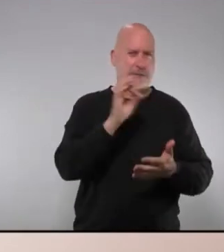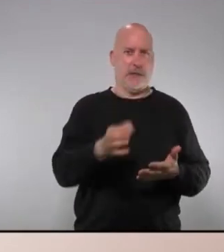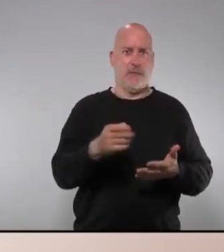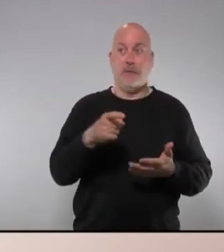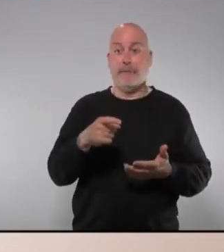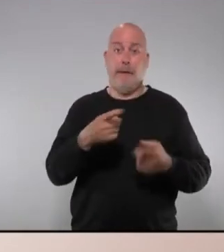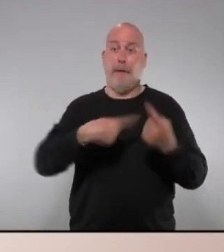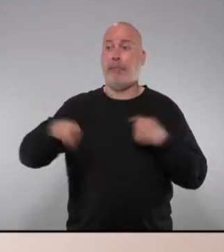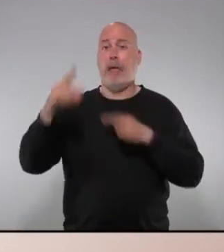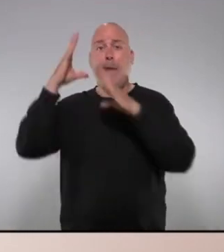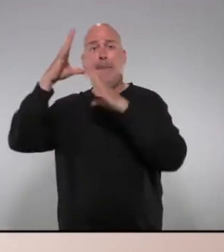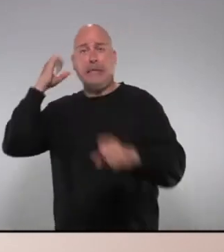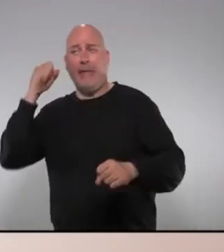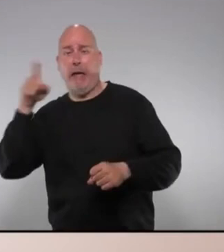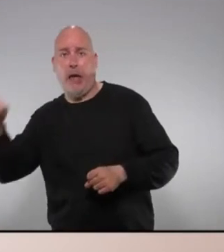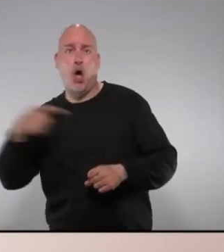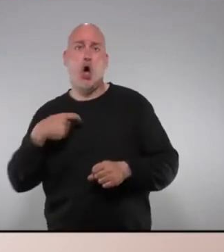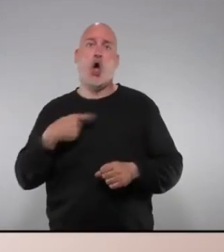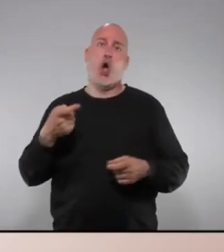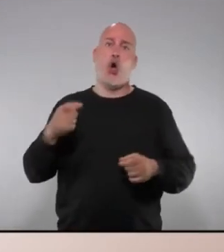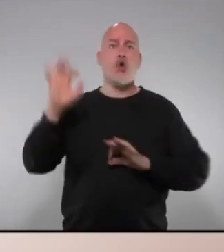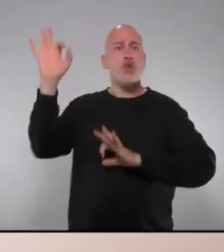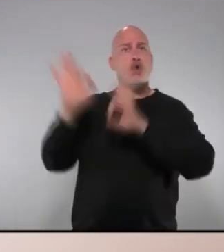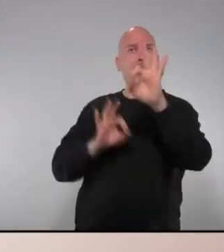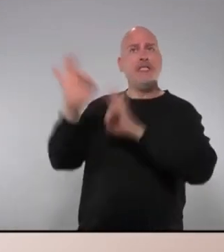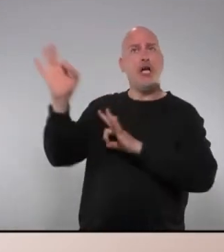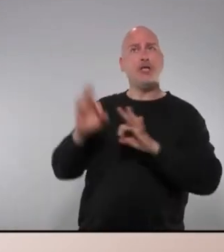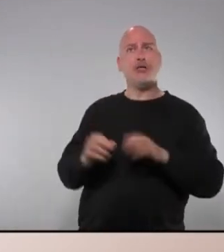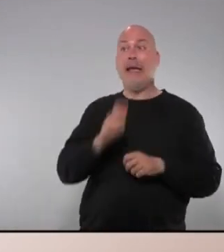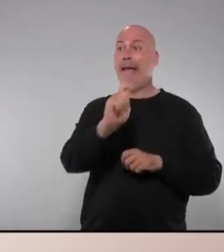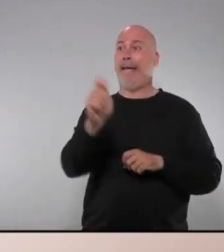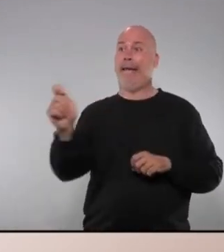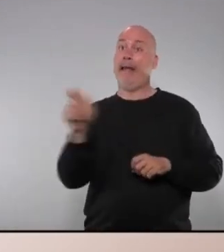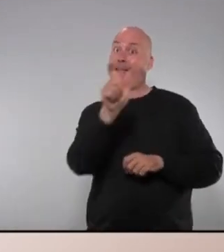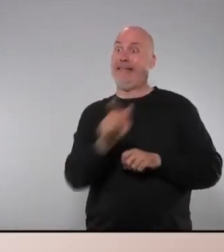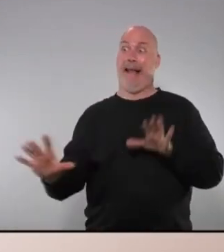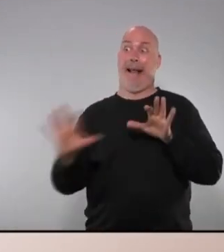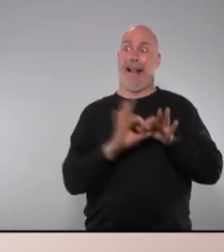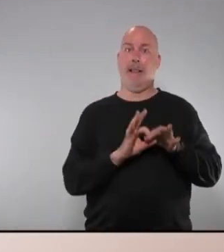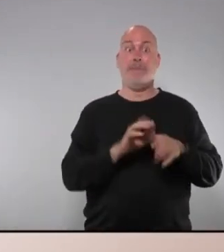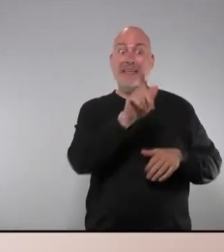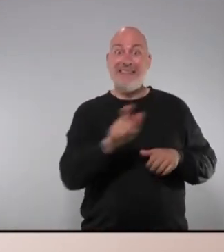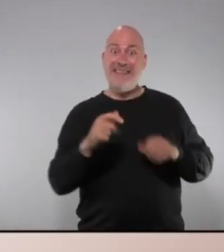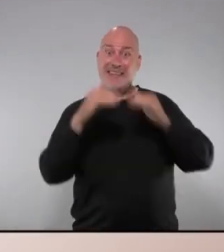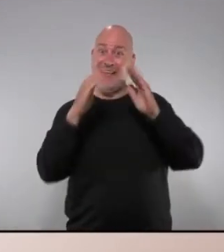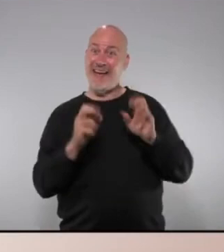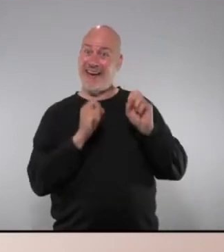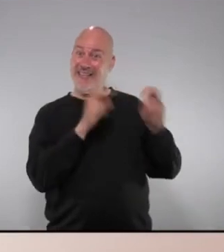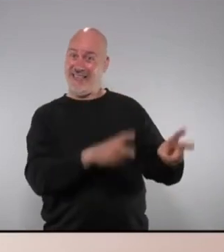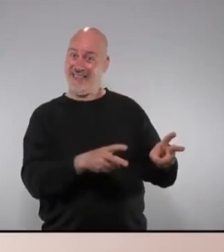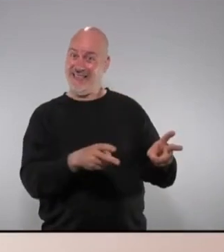fantasmes ni en col·locar i pagar comissions megamilionàries a gent de la seva corda si quan mort gent a les residències demanessin